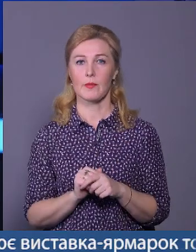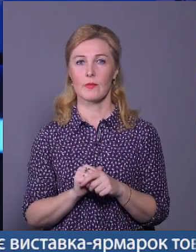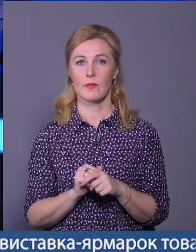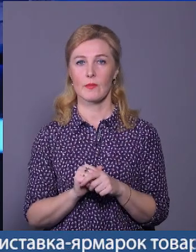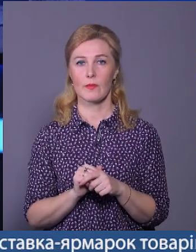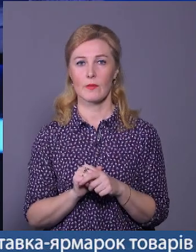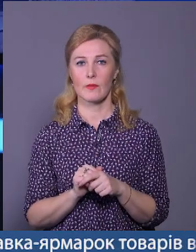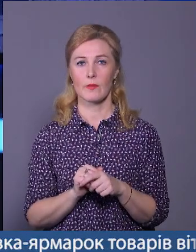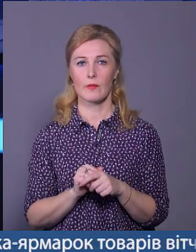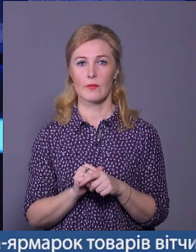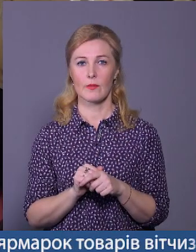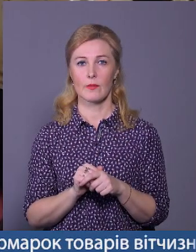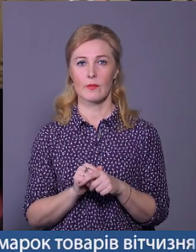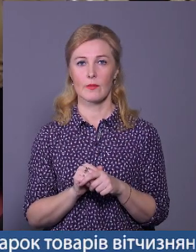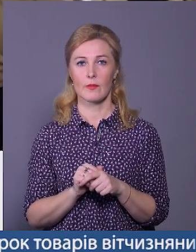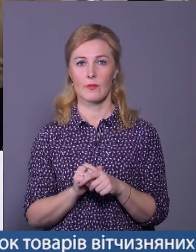розповість більше.